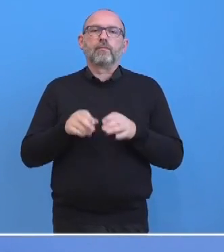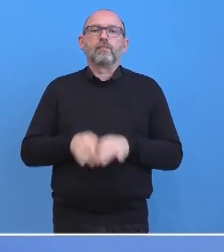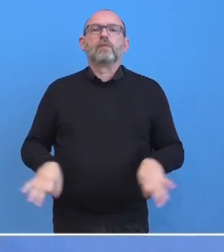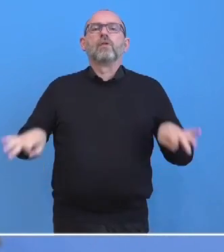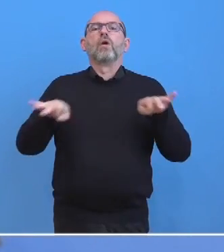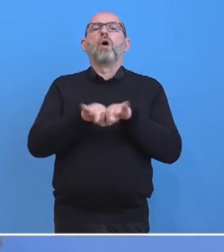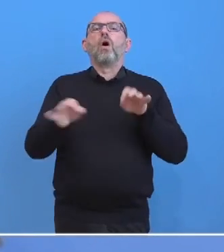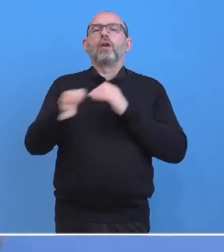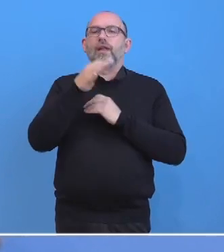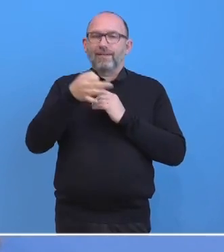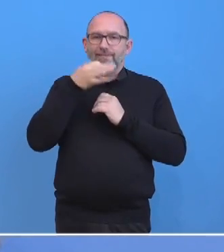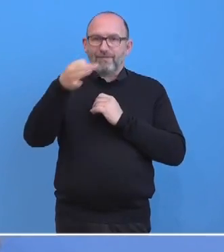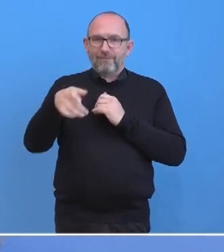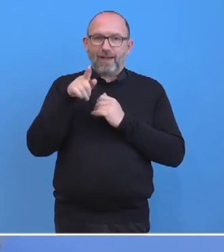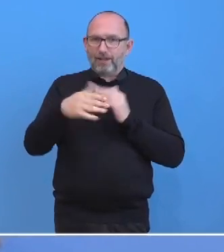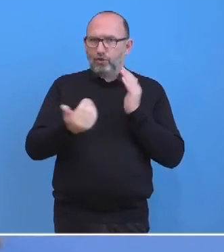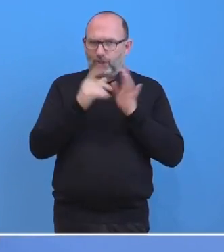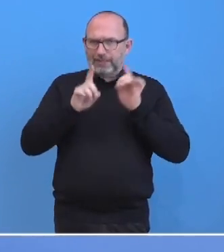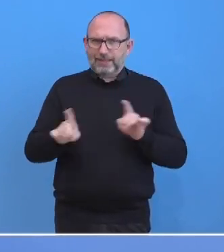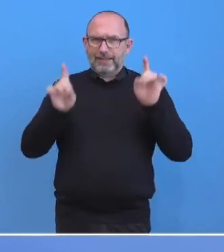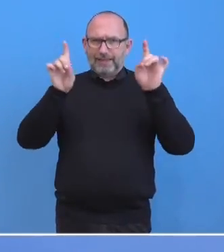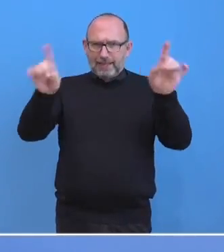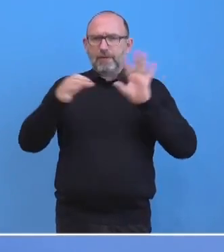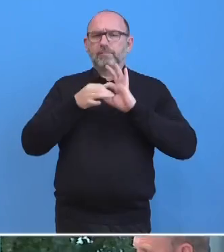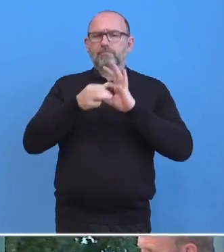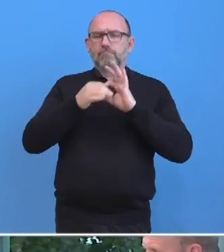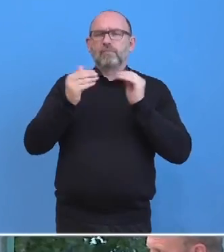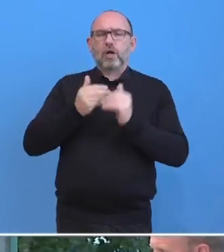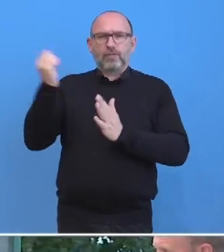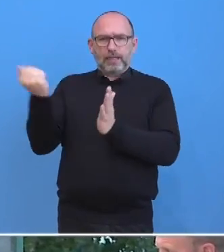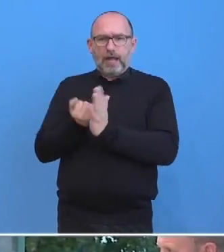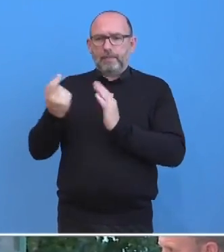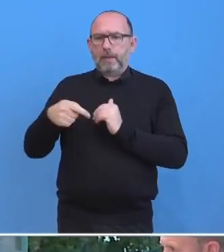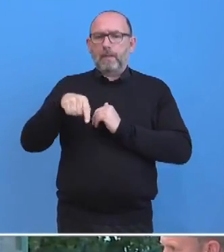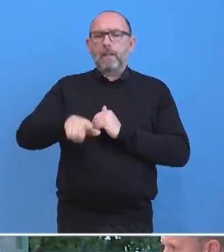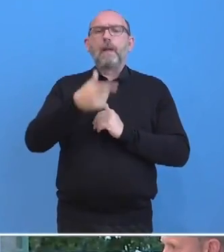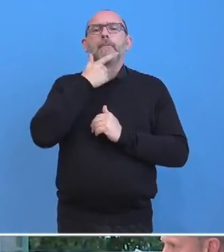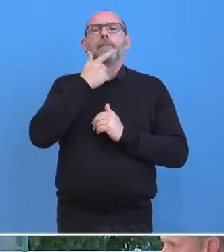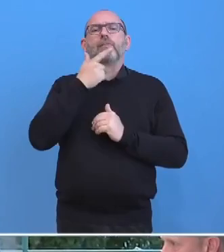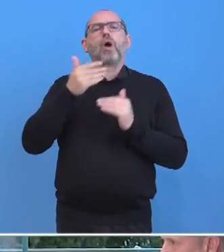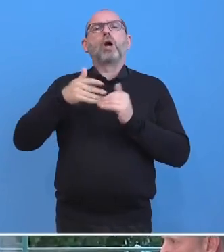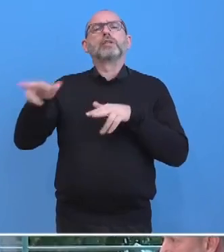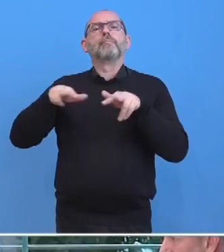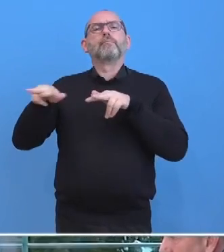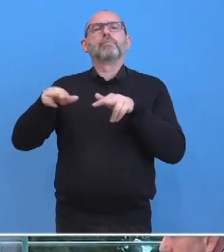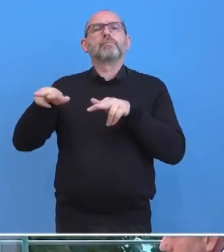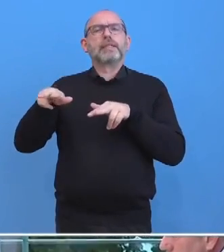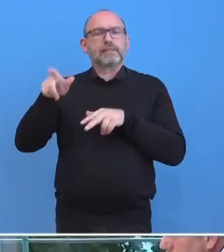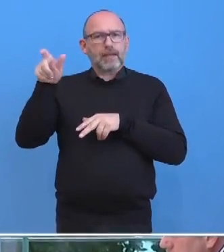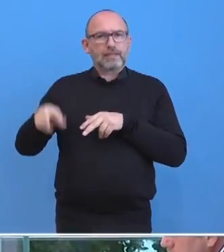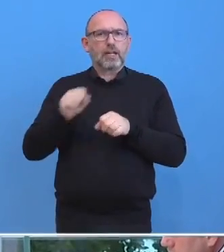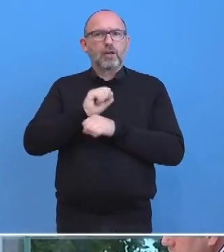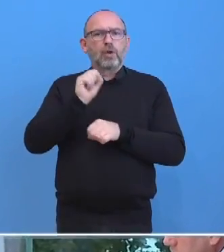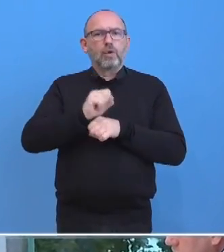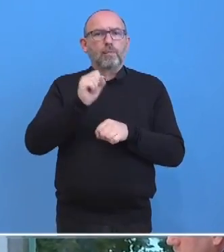Oltermann von The Guardian. Neues Thema, aber auch auswärtiges Amt. Am Mittwoch äußert sich der Außenminister zu den Protesten gegen die